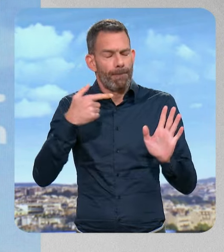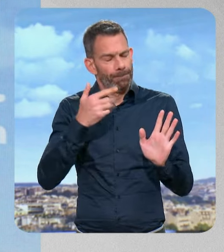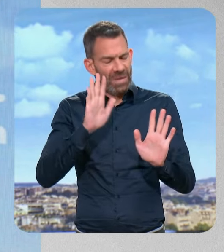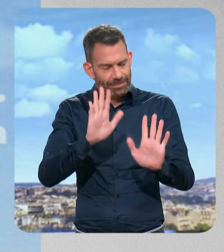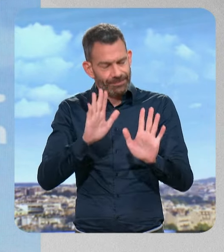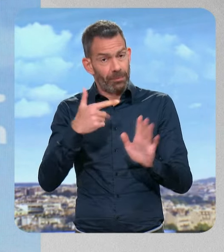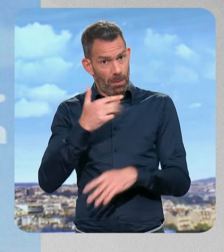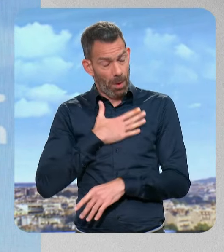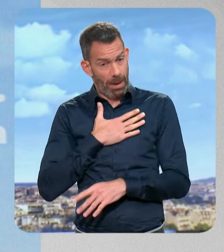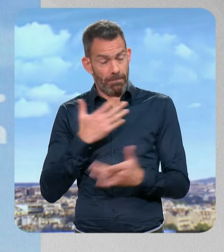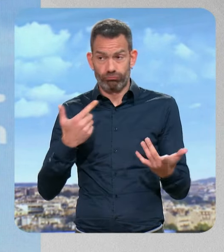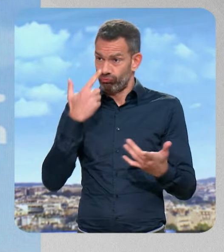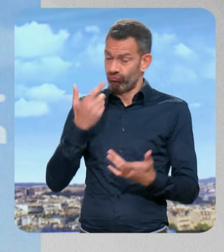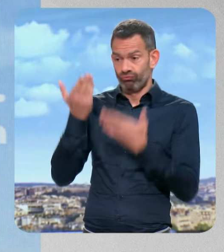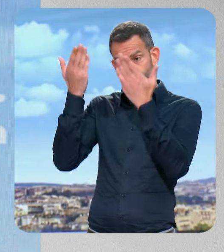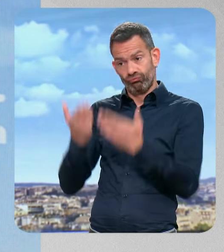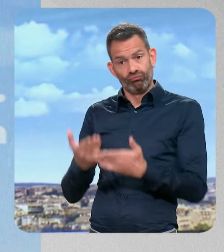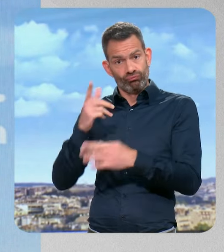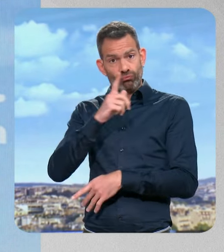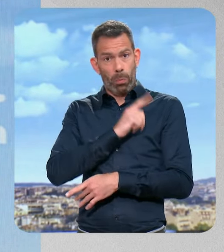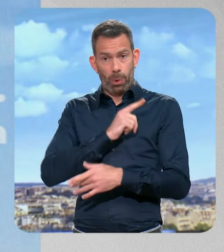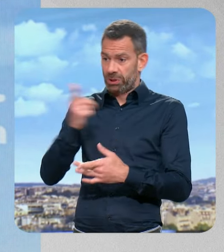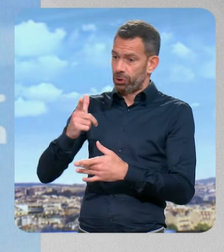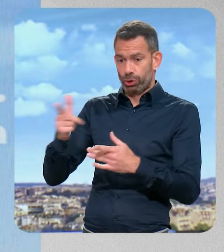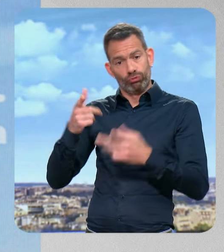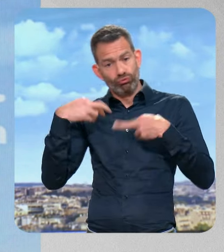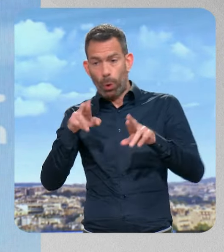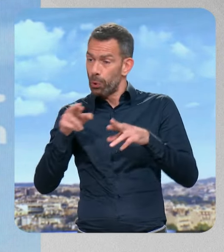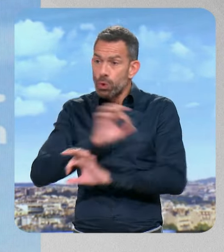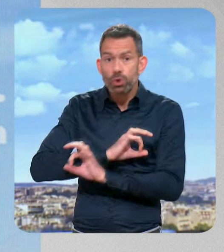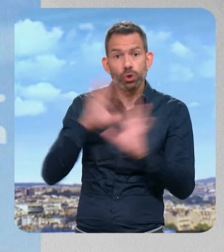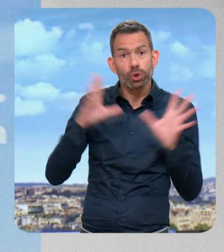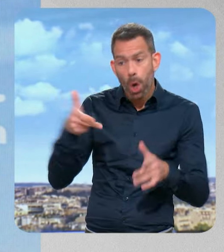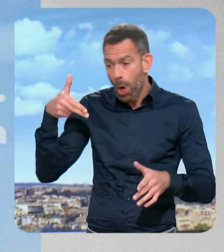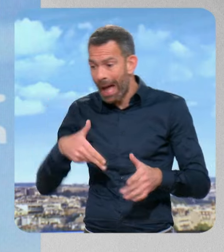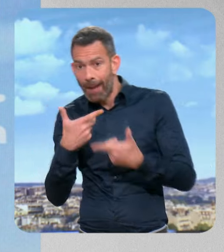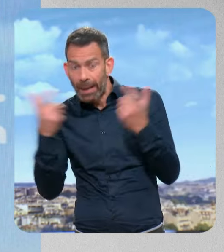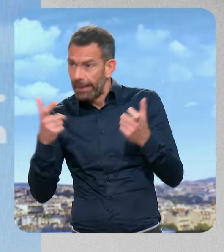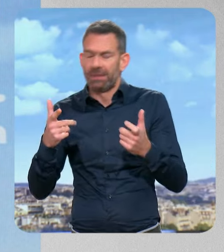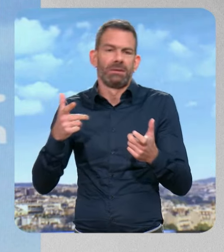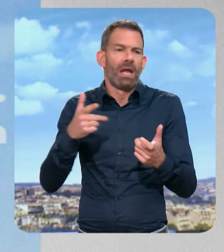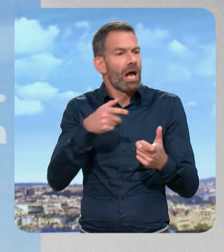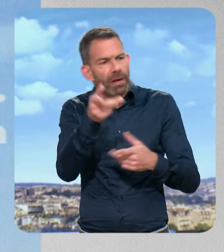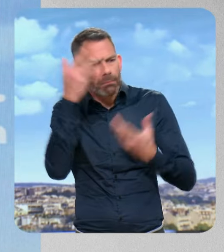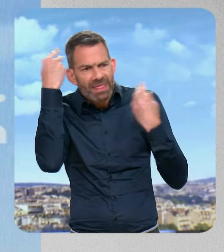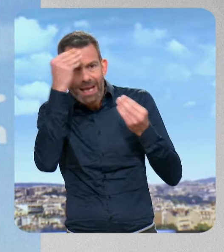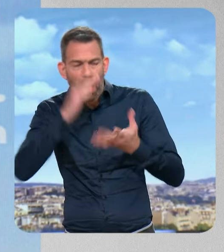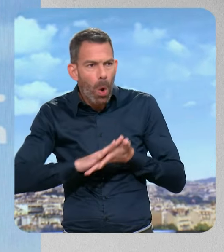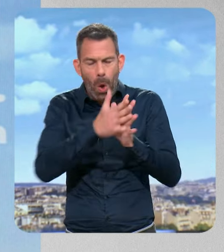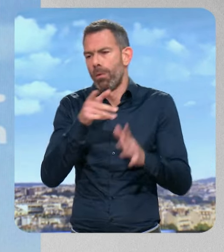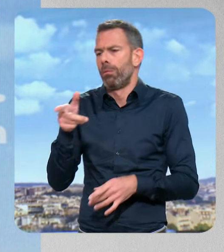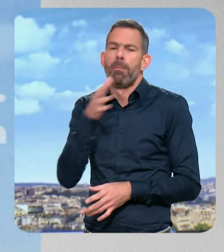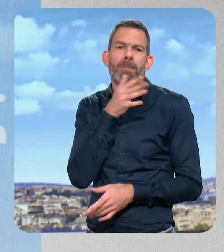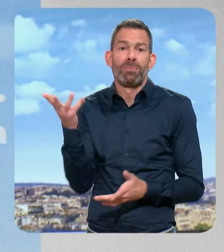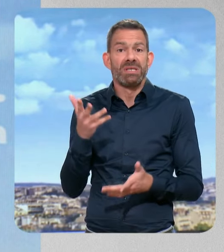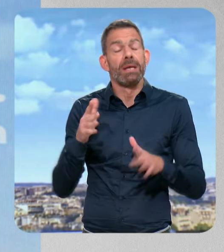pas mettre un policier en uniforme sur l'espace public sans qu'il soit armé compte tenu de l'évolution de la délinquance et de la criminalité. Mais à chaque